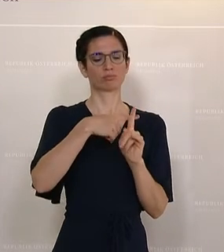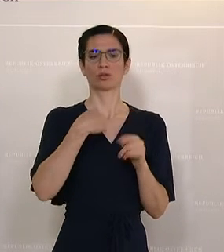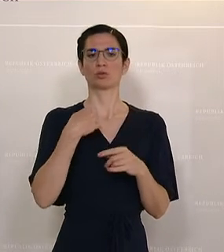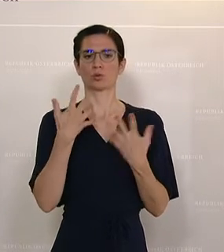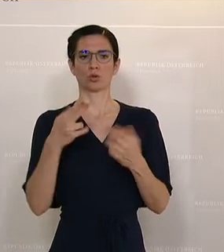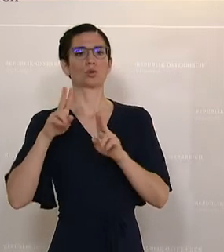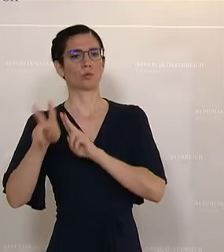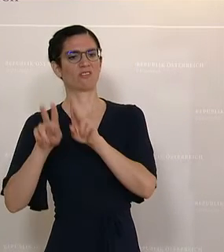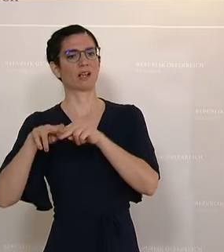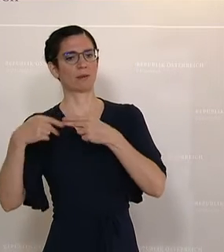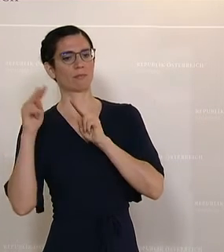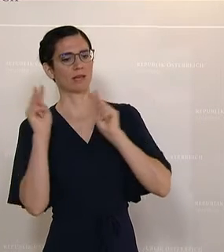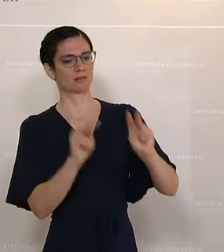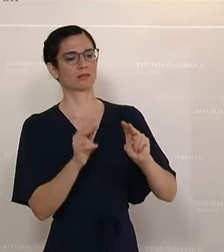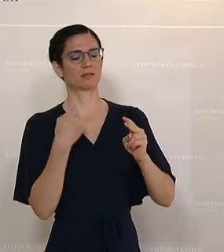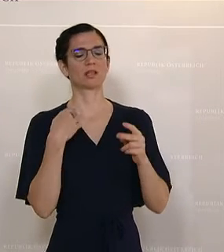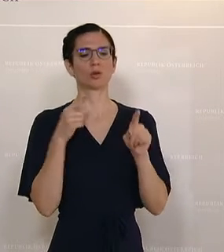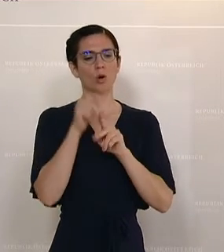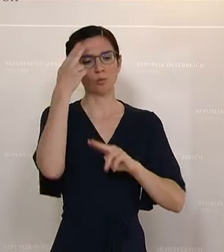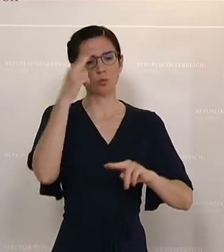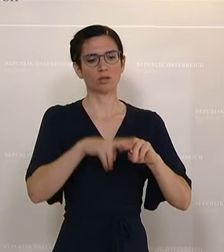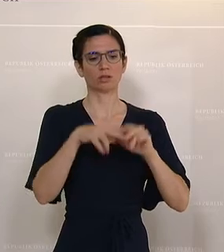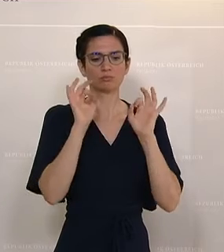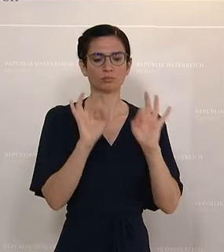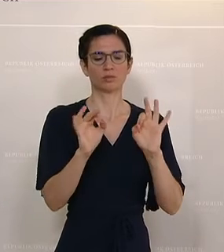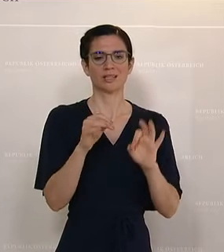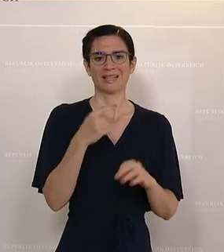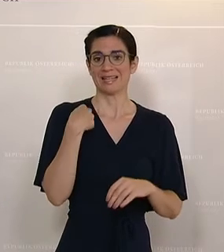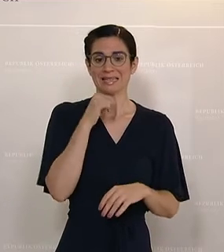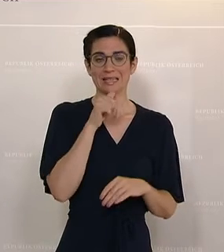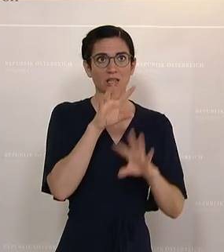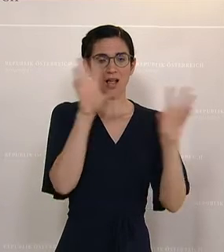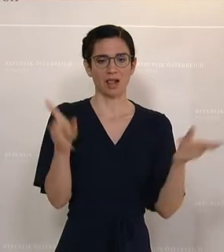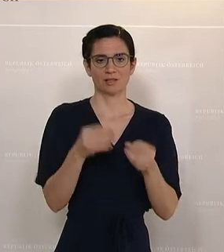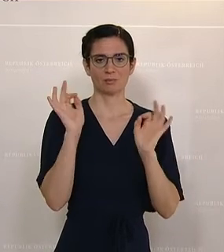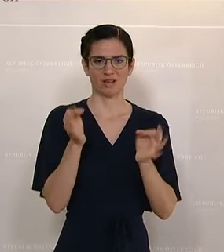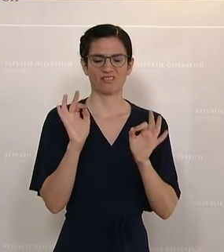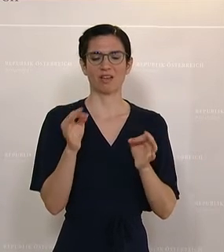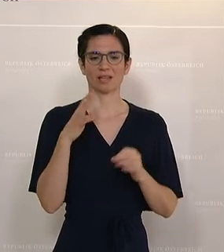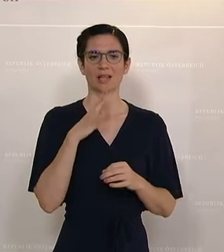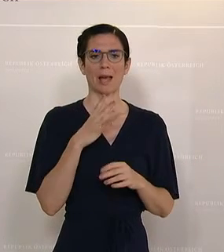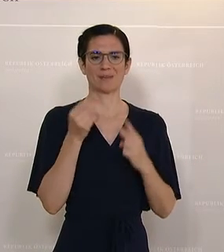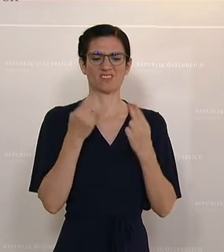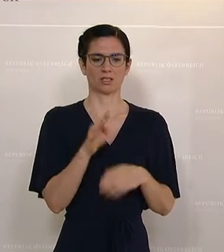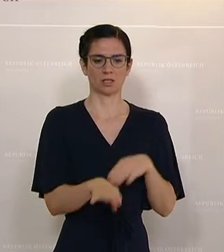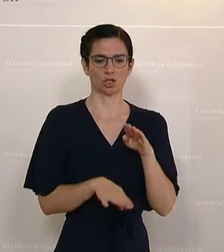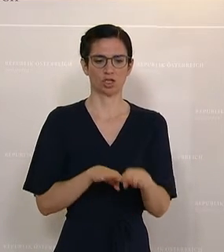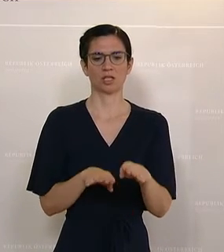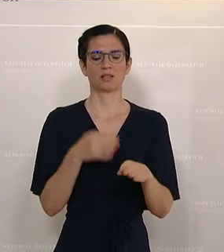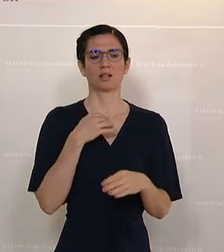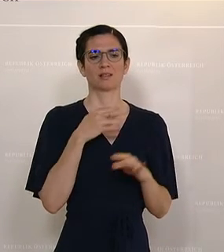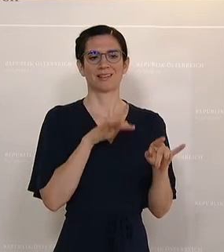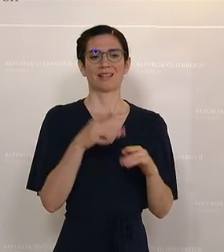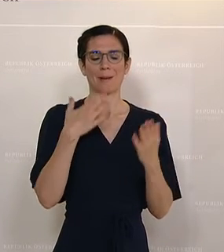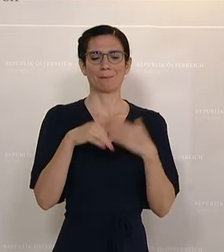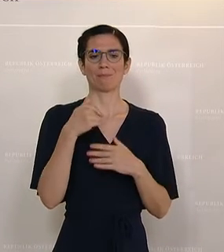gesehen. Die wissen genauso gut wie ich und Sie, dass das nicht das Ende der Fahnenstange ist, aber jedenfalls ein wichtiger Schritt, mehr Menschen in